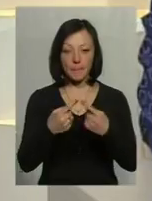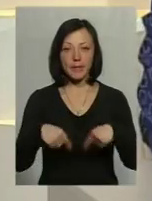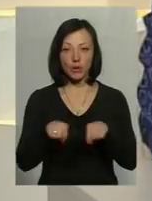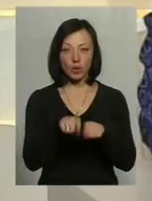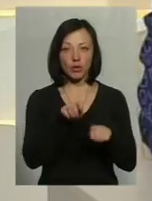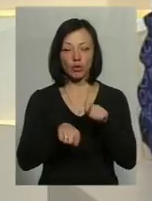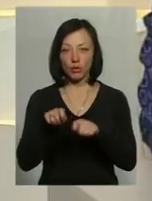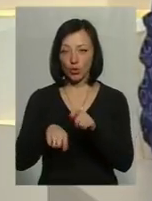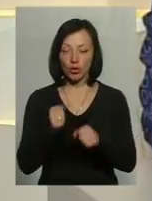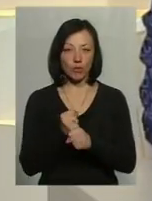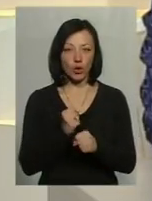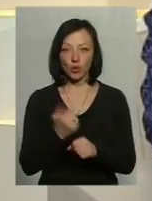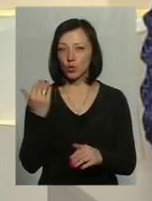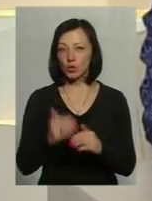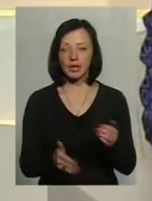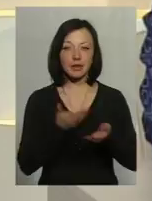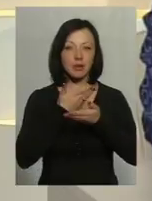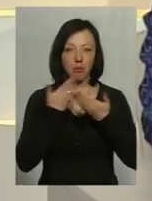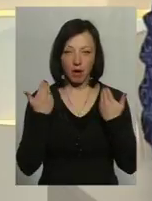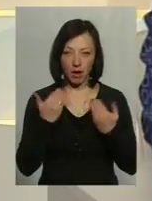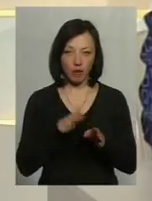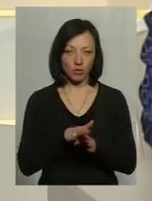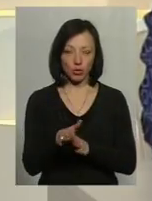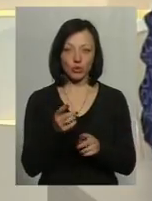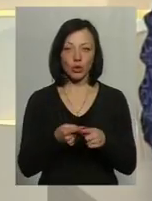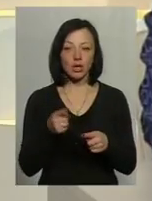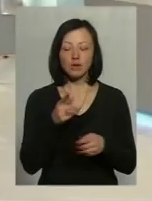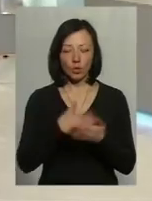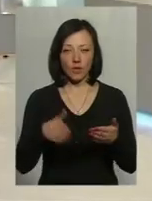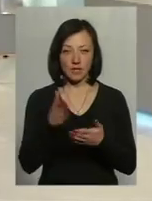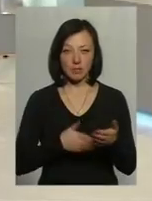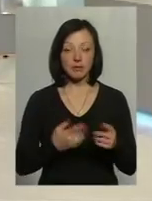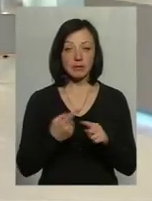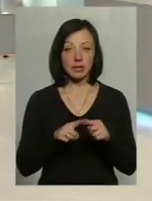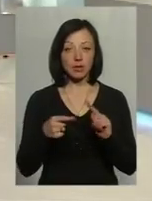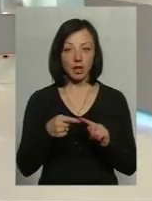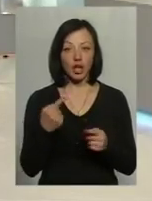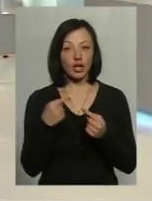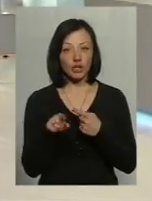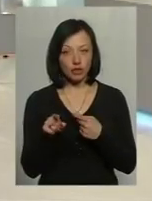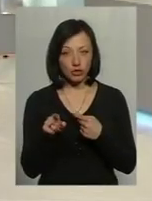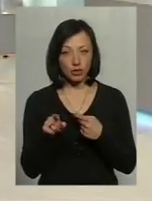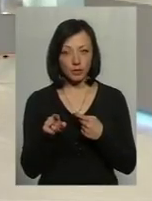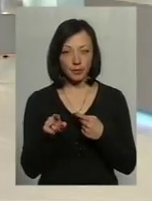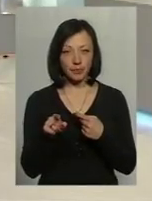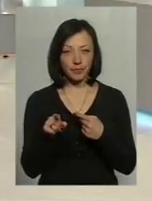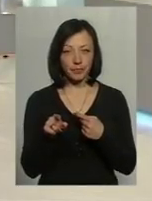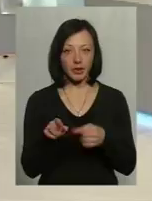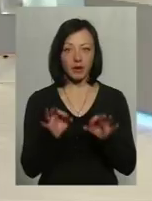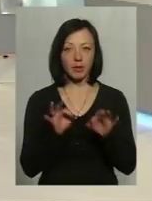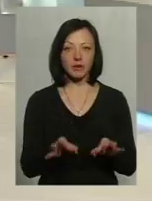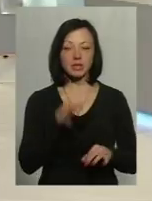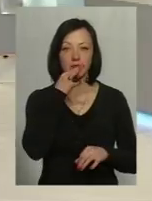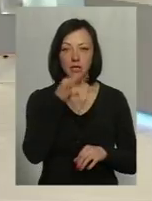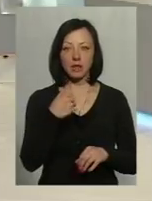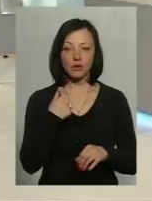контрольно-перевіручної роботи вже немає. Абсолютно. Це одне. Інше все-таки, от, відправду, сказали,